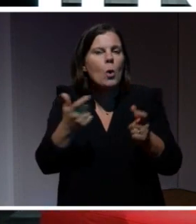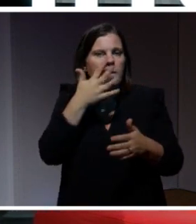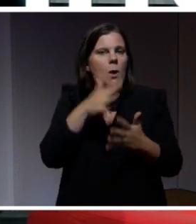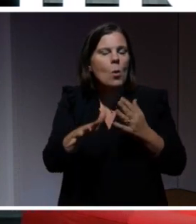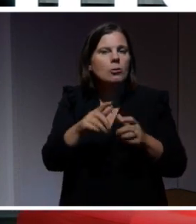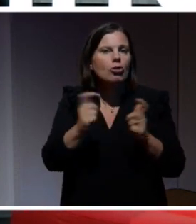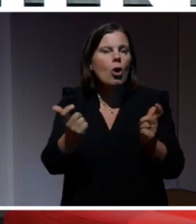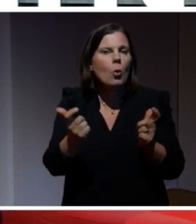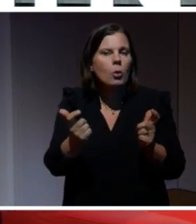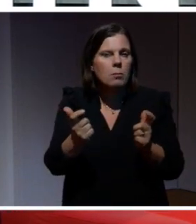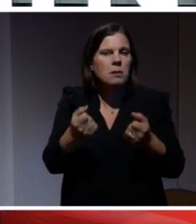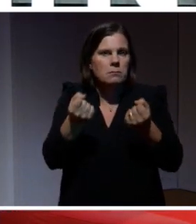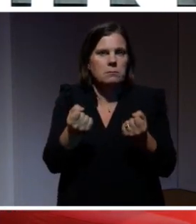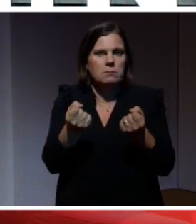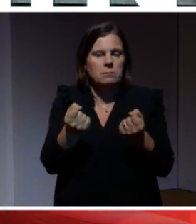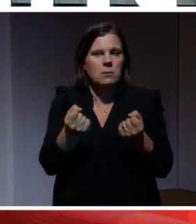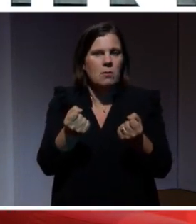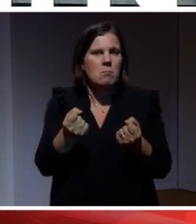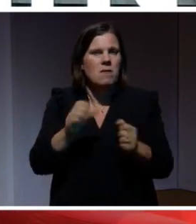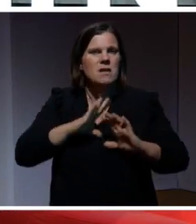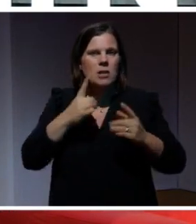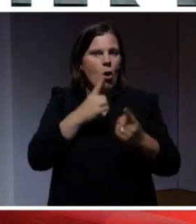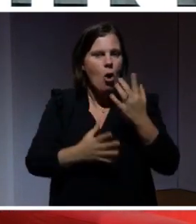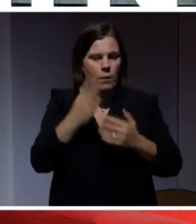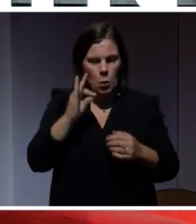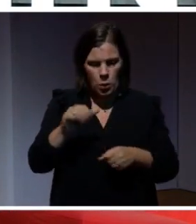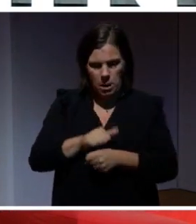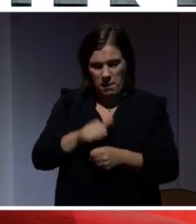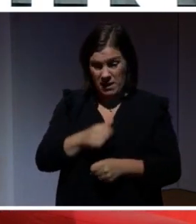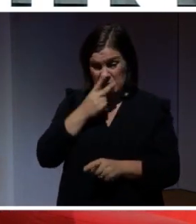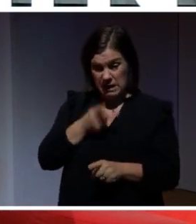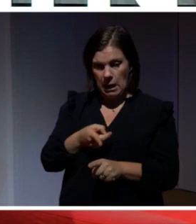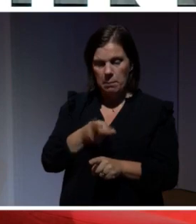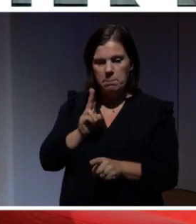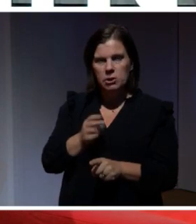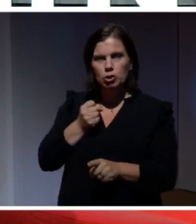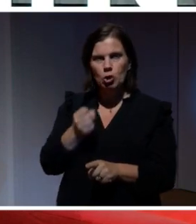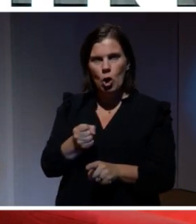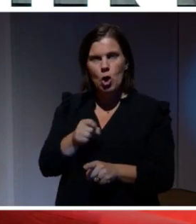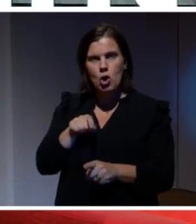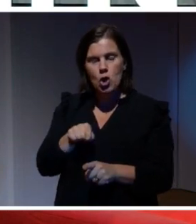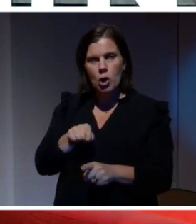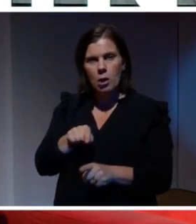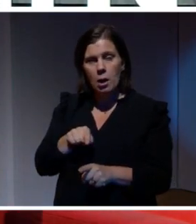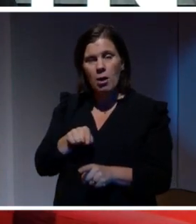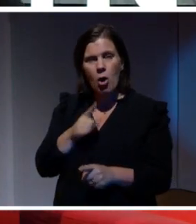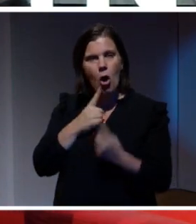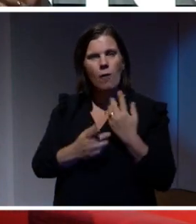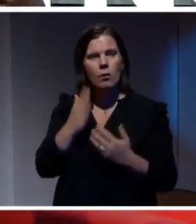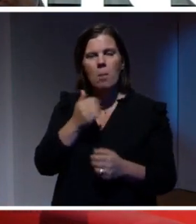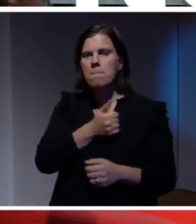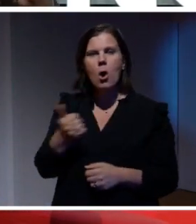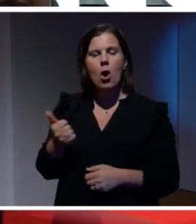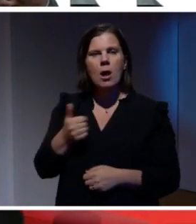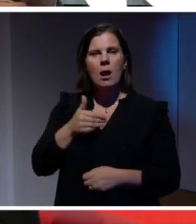Den informationen fanns det inget avtal om hur terapeuten skulle hantera. Utan den avtalet hanterade ju bara